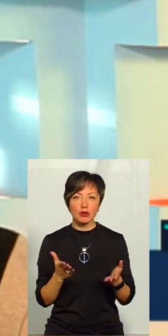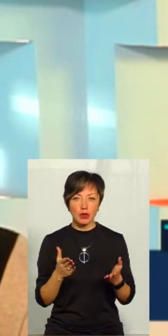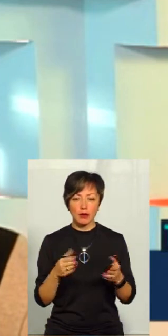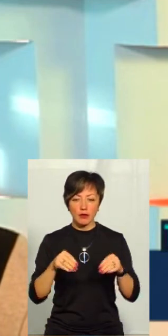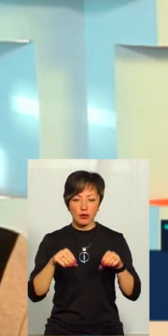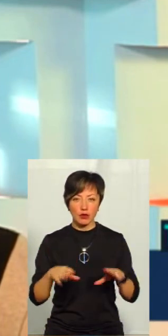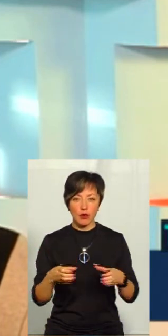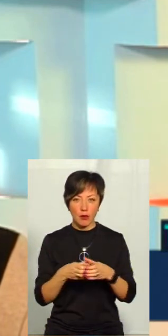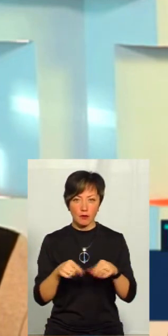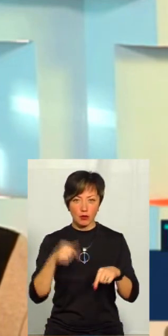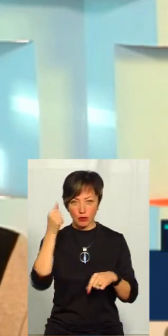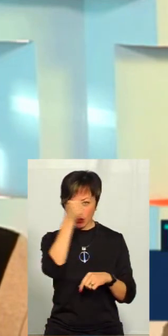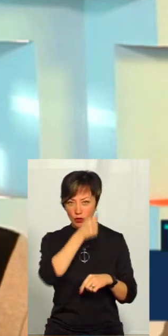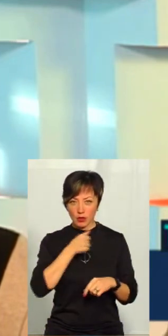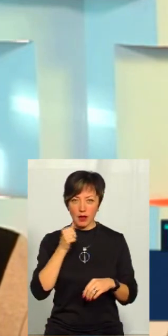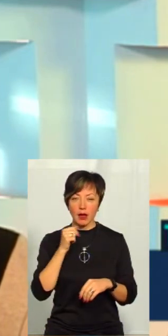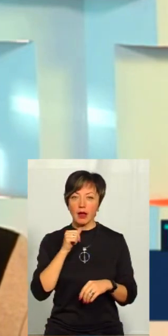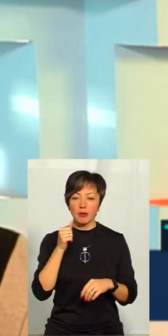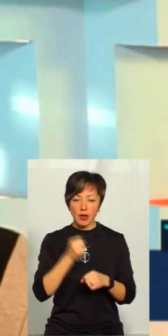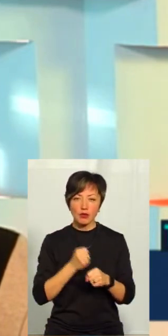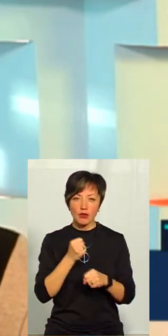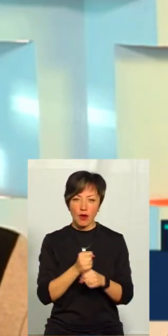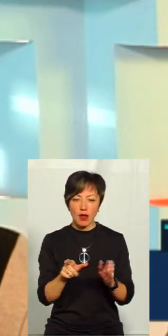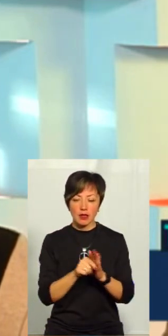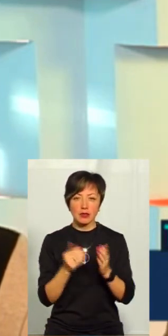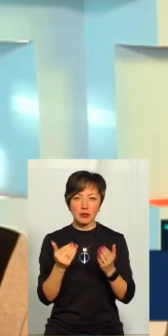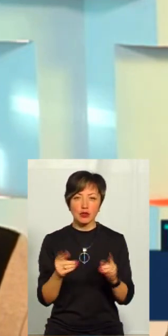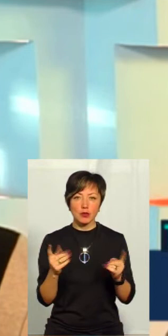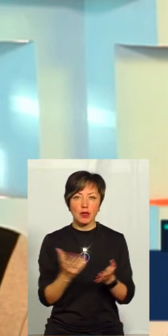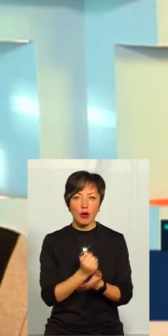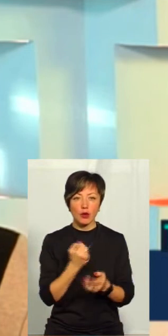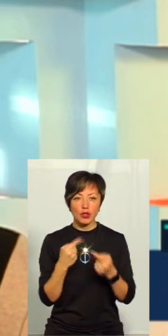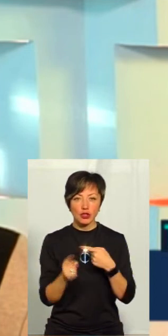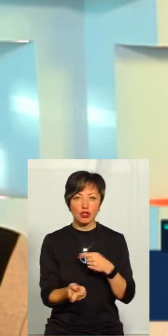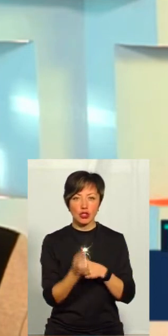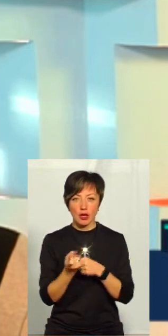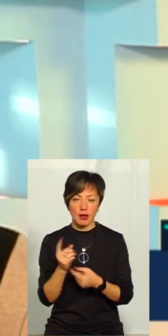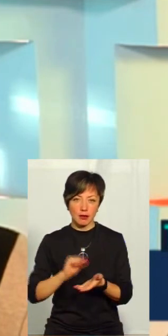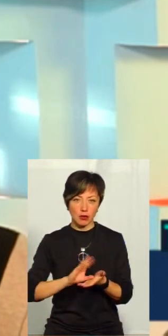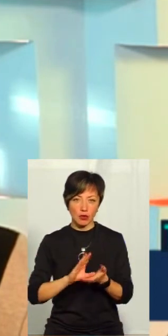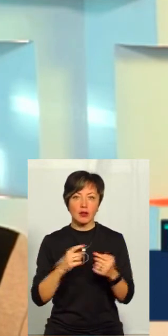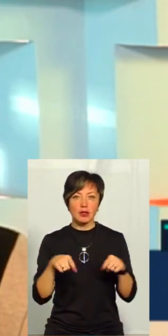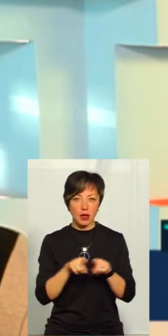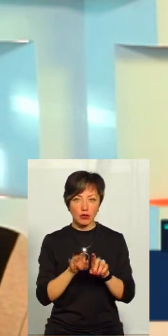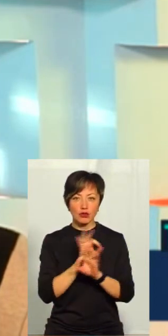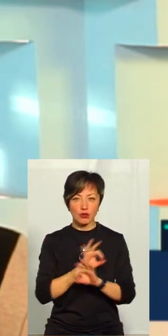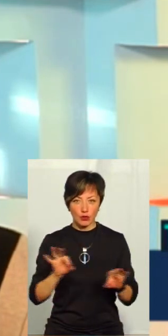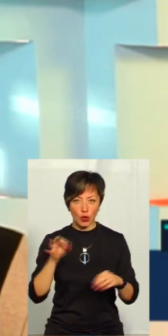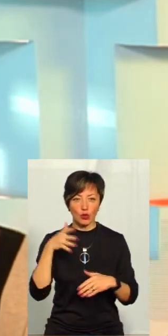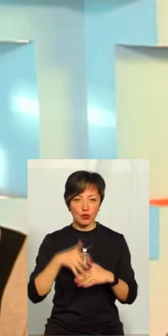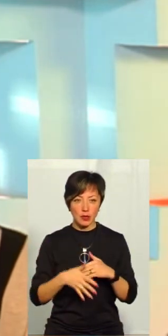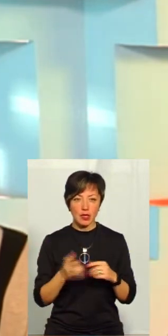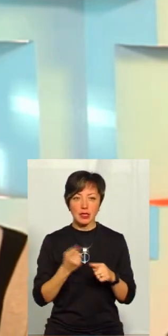виходити громада в цьому році. Ми цілий рік фактично працювали з ними, щоб находити інші джели надходжень. Вони це також чудово